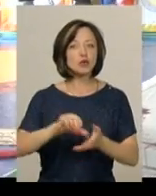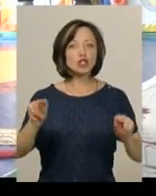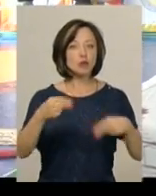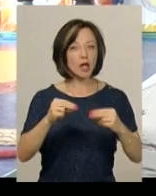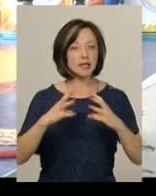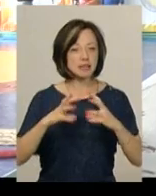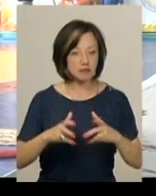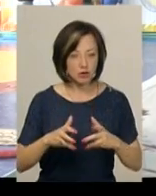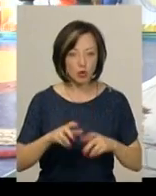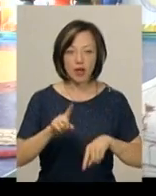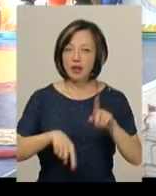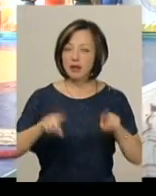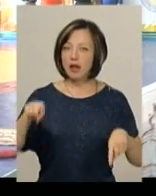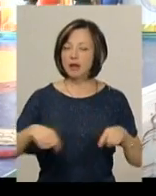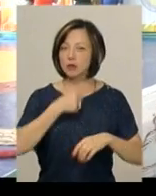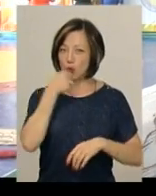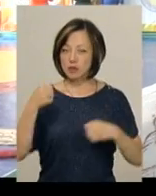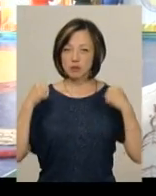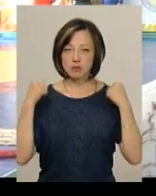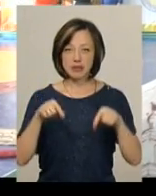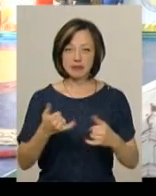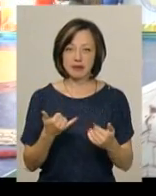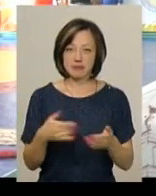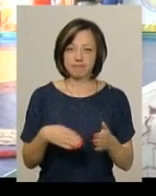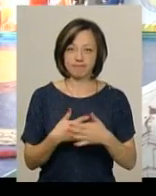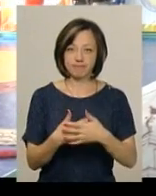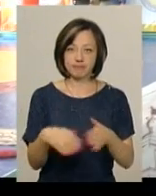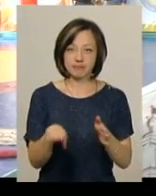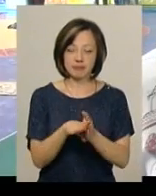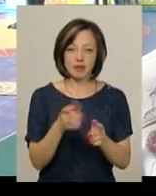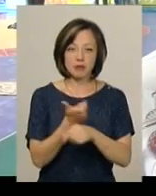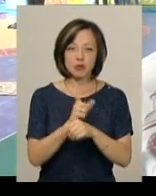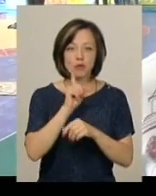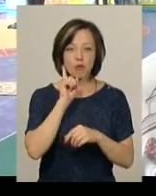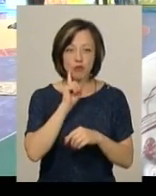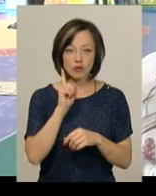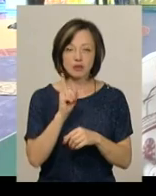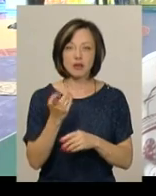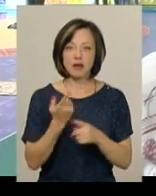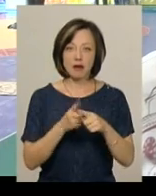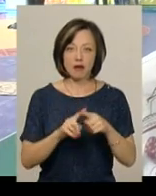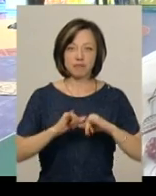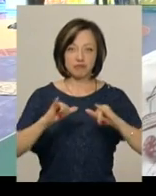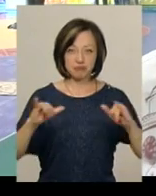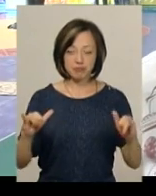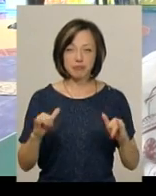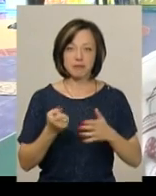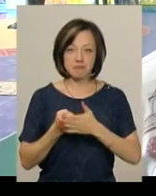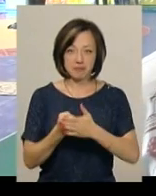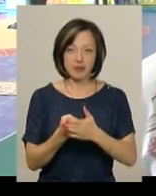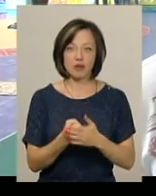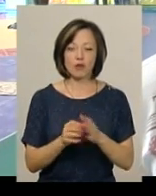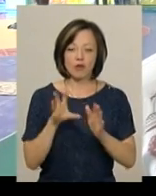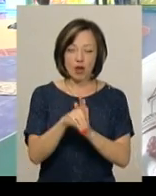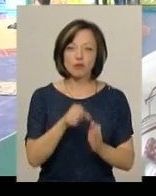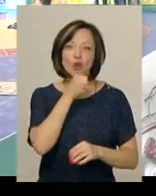Чемпіонаті світу. Деякі дорослі спортсмени зараз у декретних відпустках. Тут більше молоді, яка набирає оваків, яка вже підпирає і йде у